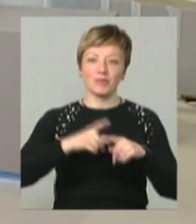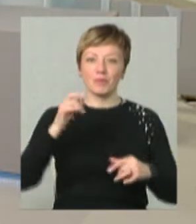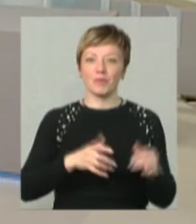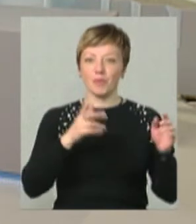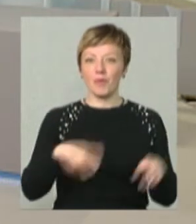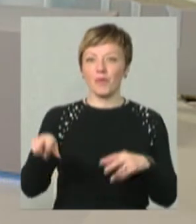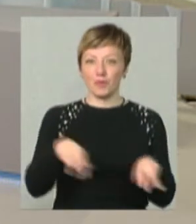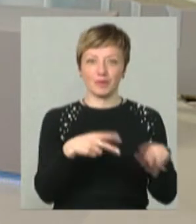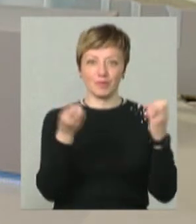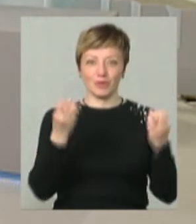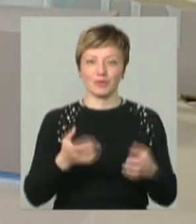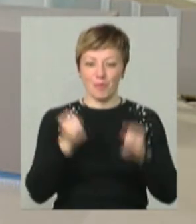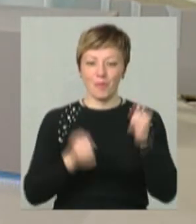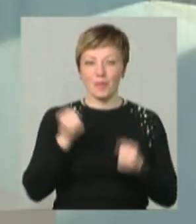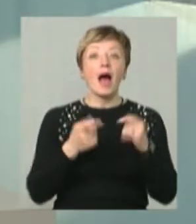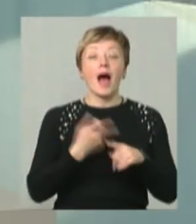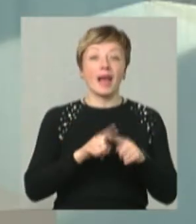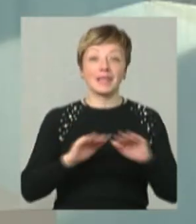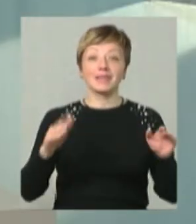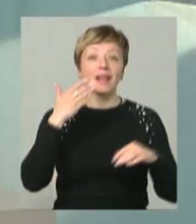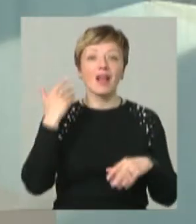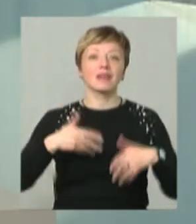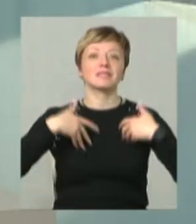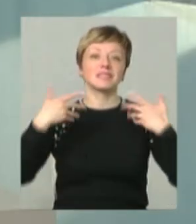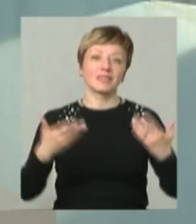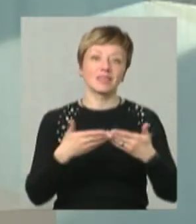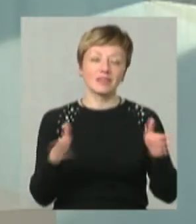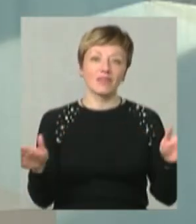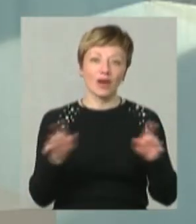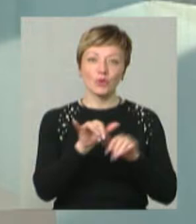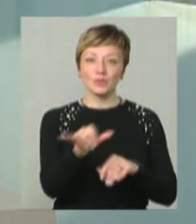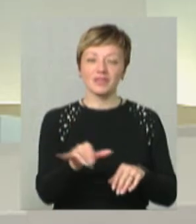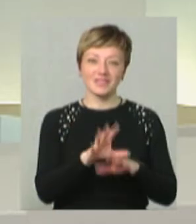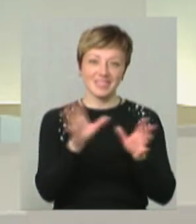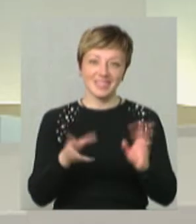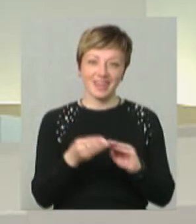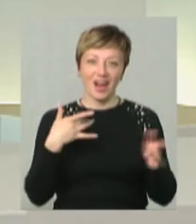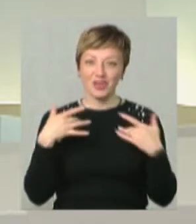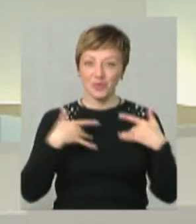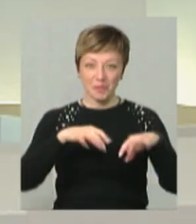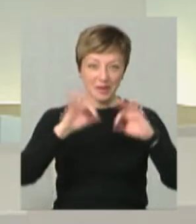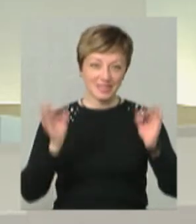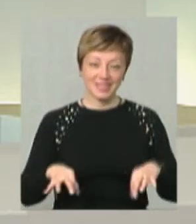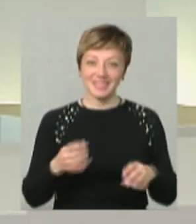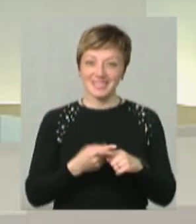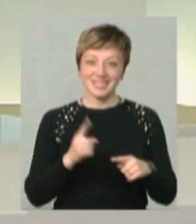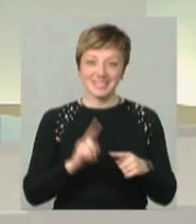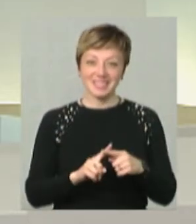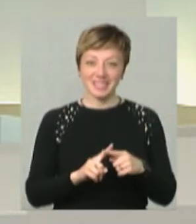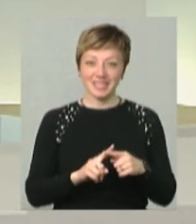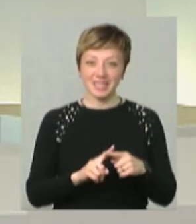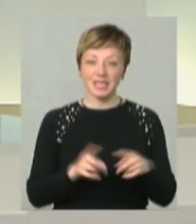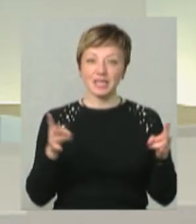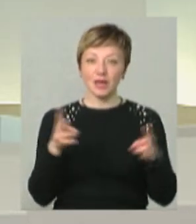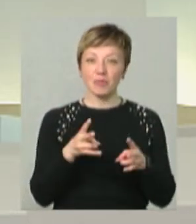-бух-бух ходить. Діти легше розкриваються. Діти легше, тому що вони взагалі, акторська майстерність, це, Станіславський